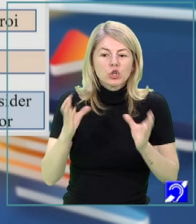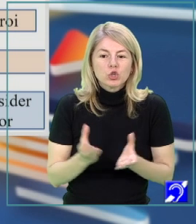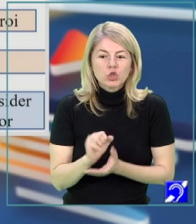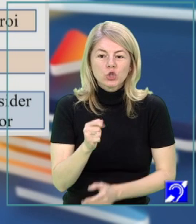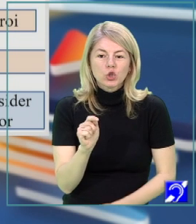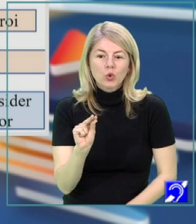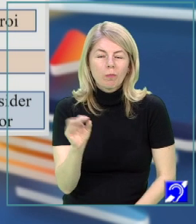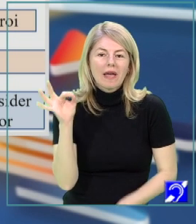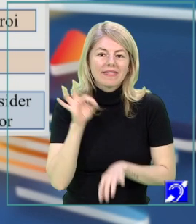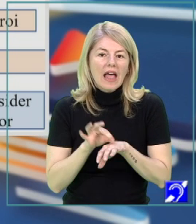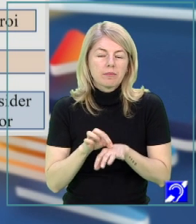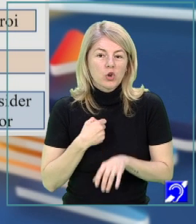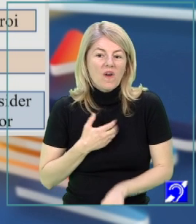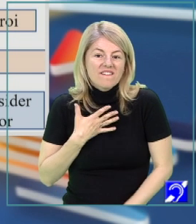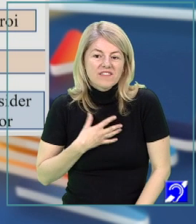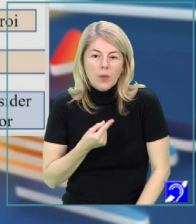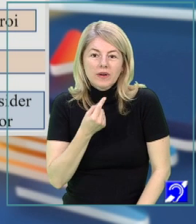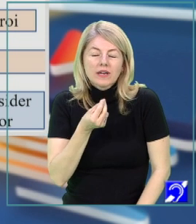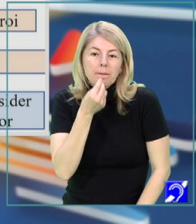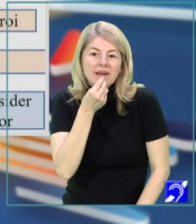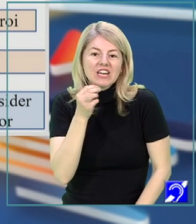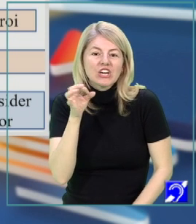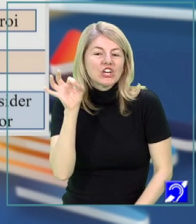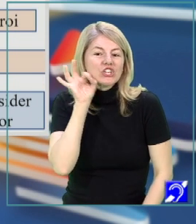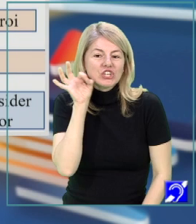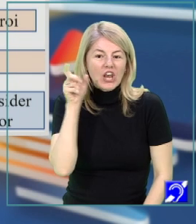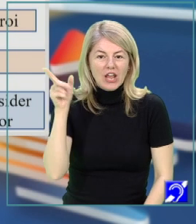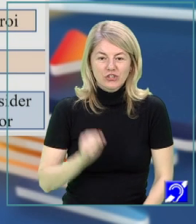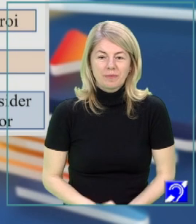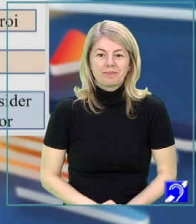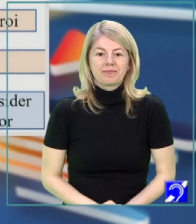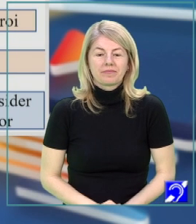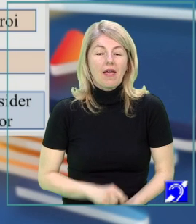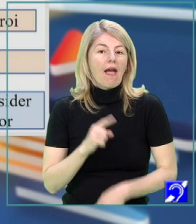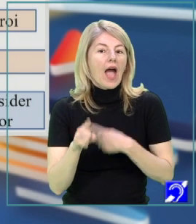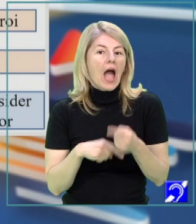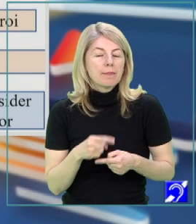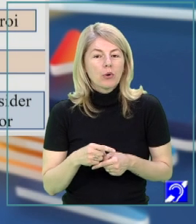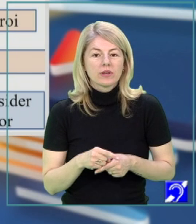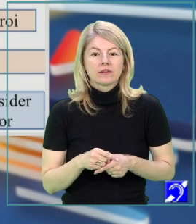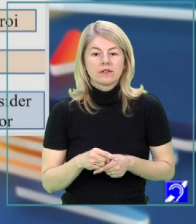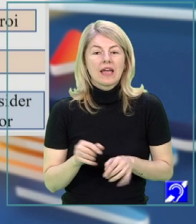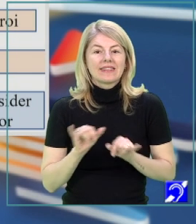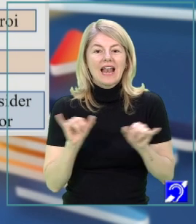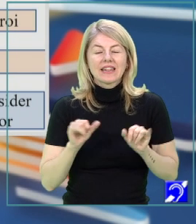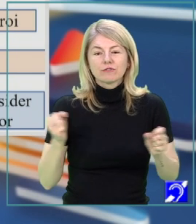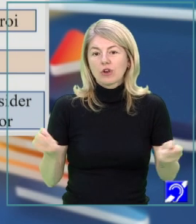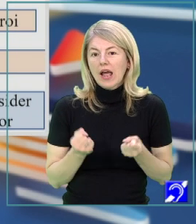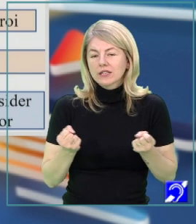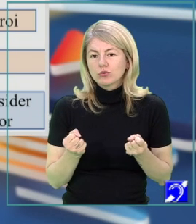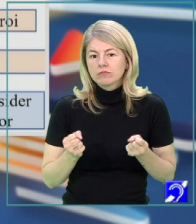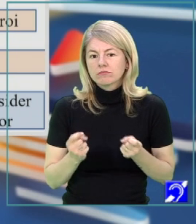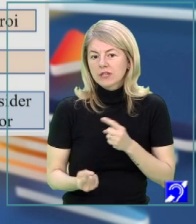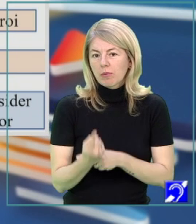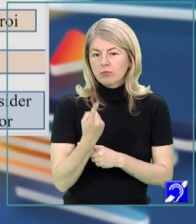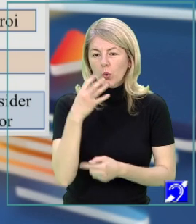începe treaba, vreau să gust ultimele cireșe ale verii. Apoi, de la desfășurarea acțiunii, trebuie să